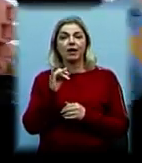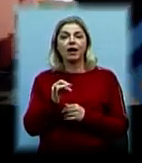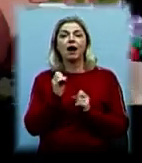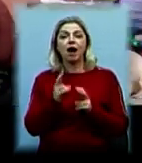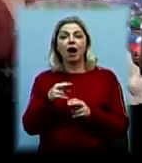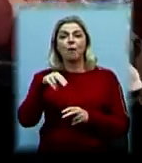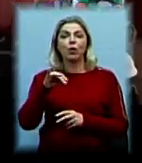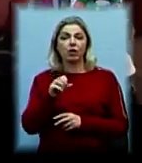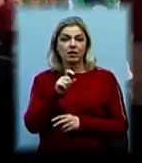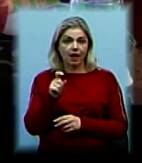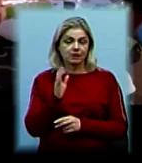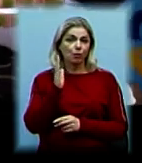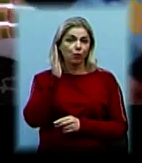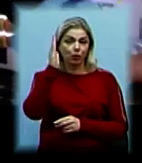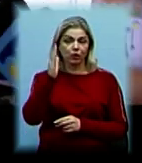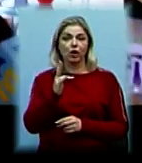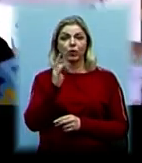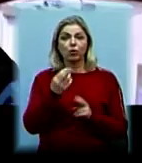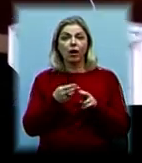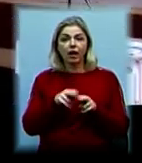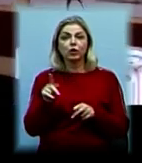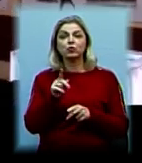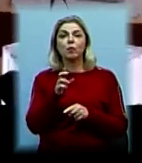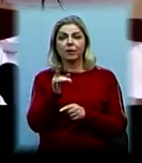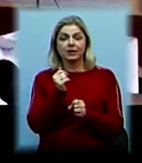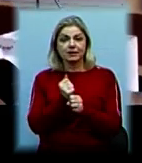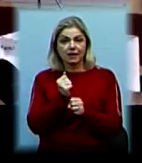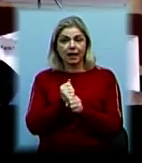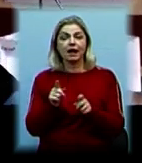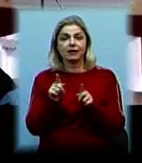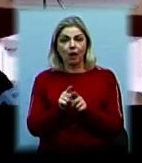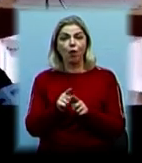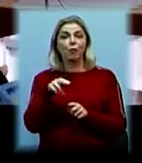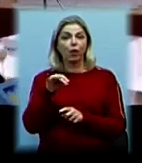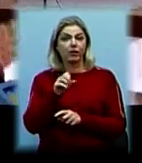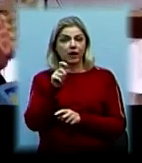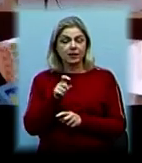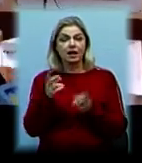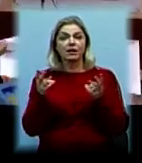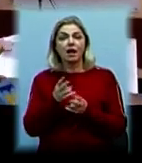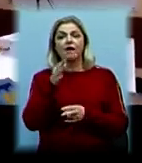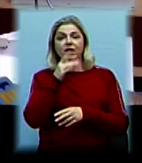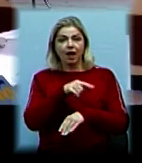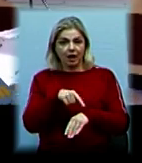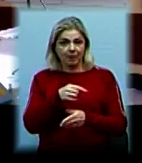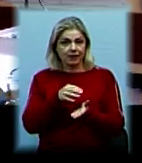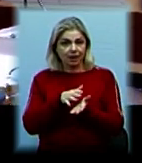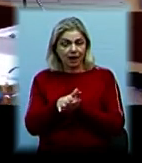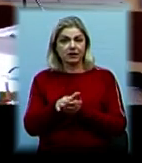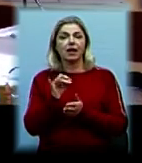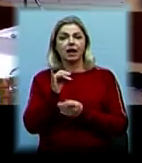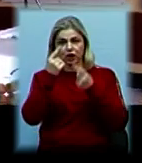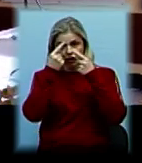як протез у майбутньому. Знову ж таки, для того, щоб зробити з цього повноцінний протез, необхідно час витратити. Певні